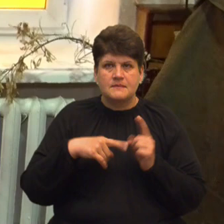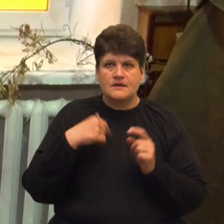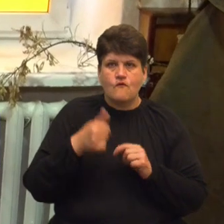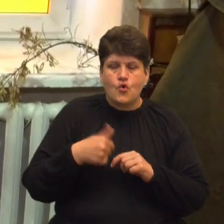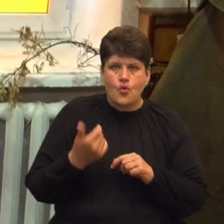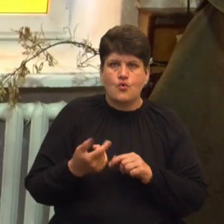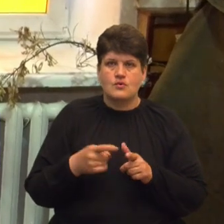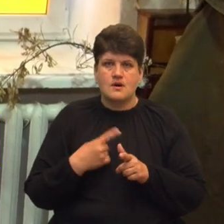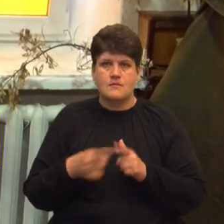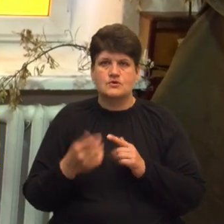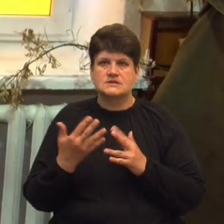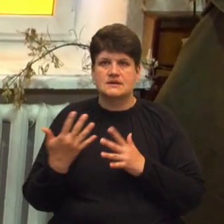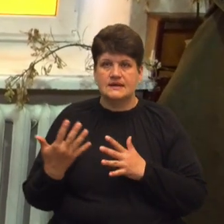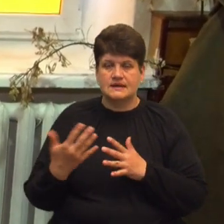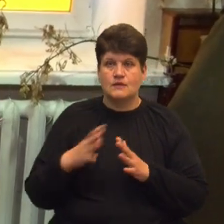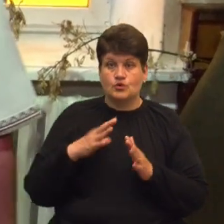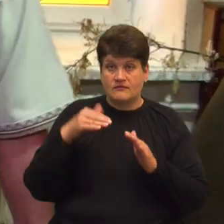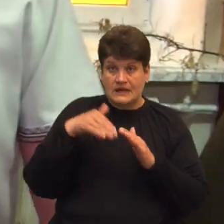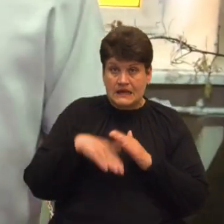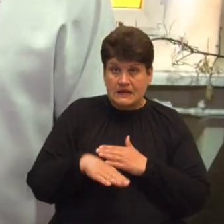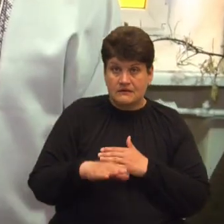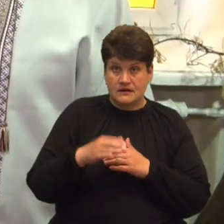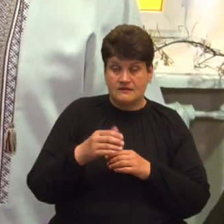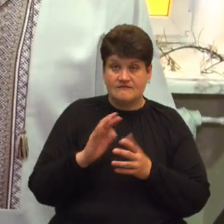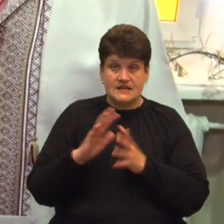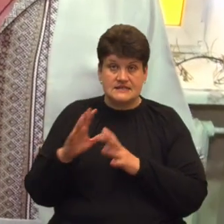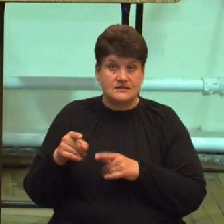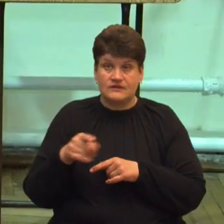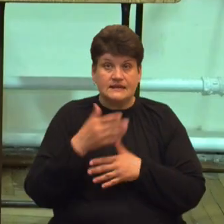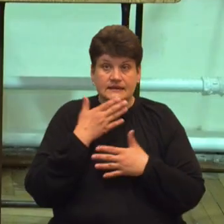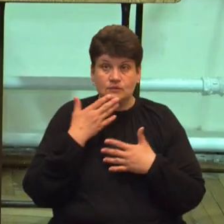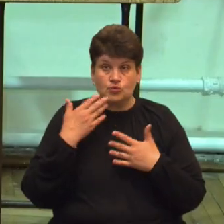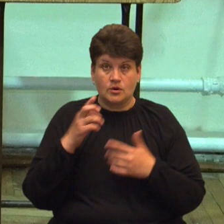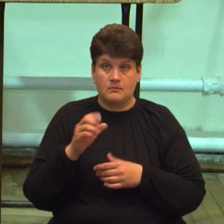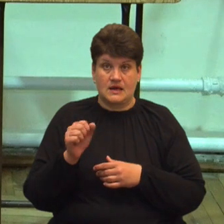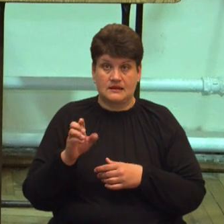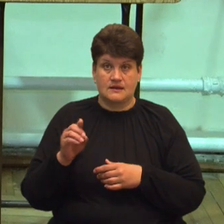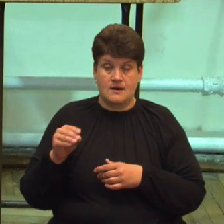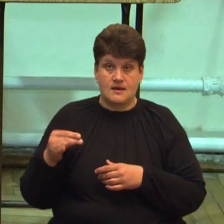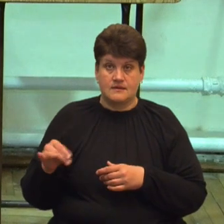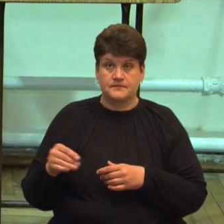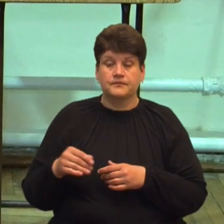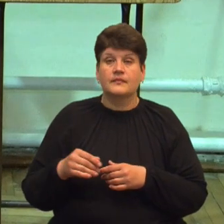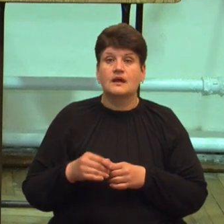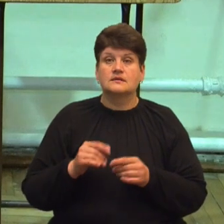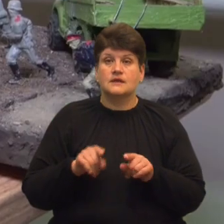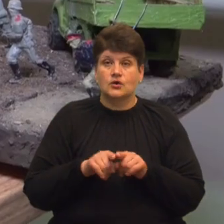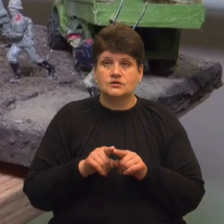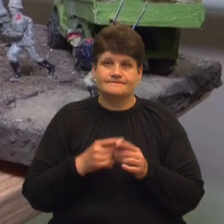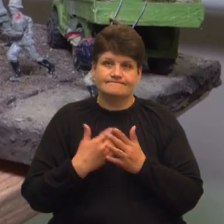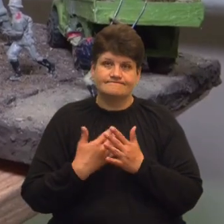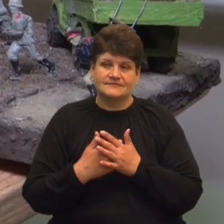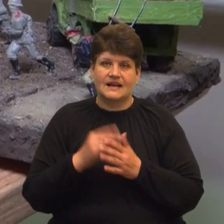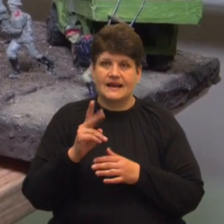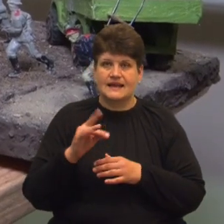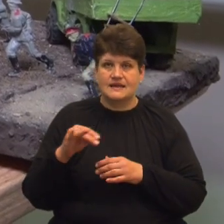скільки часу знаходились в криївках, в лісах, вони не мали де взяти батареї. В експозиції також макети криївок. Їх для музею